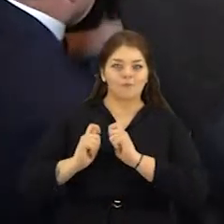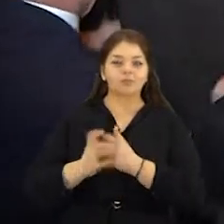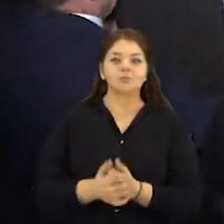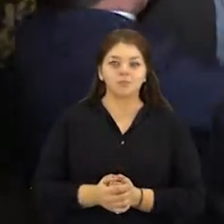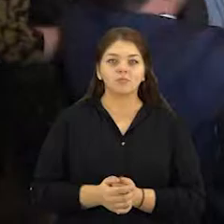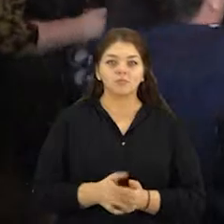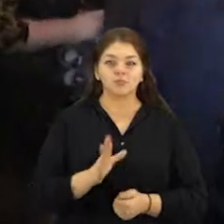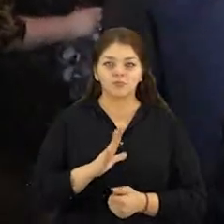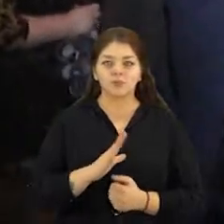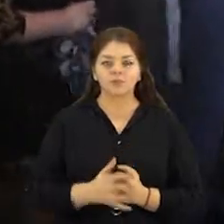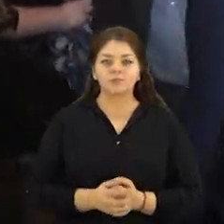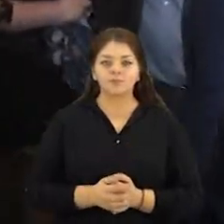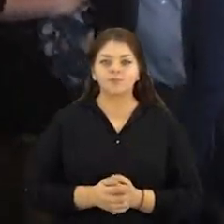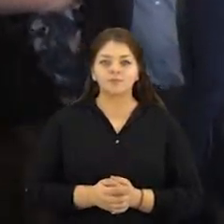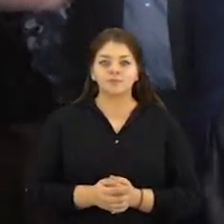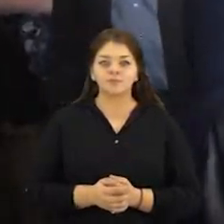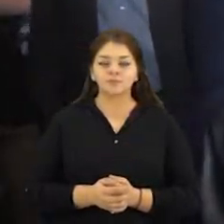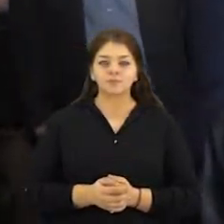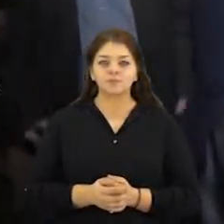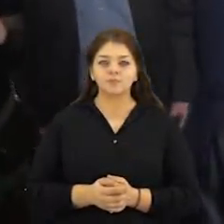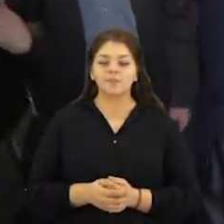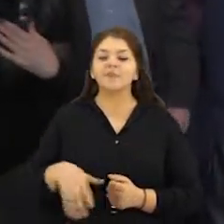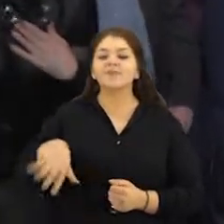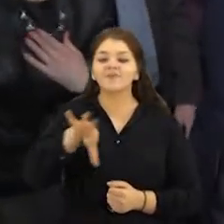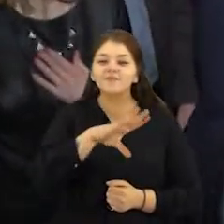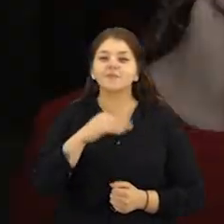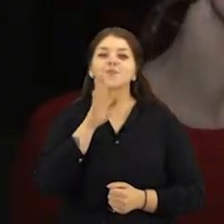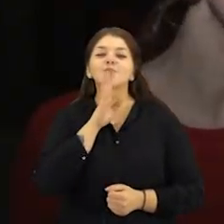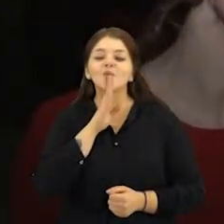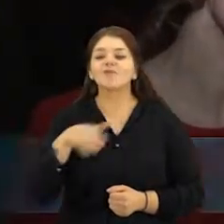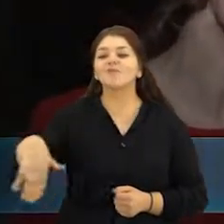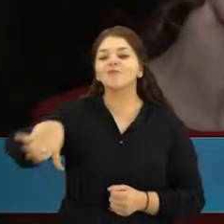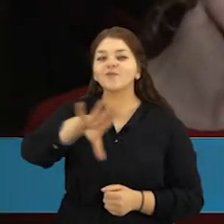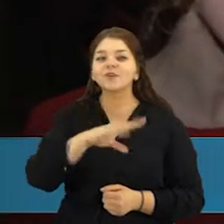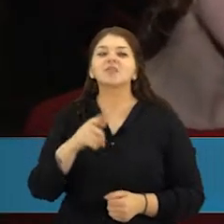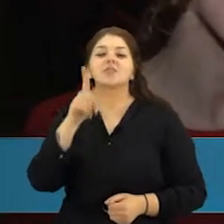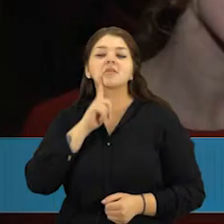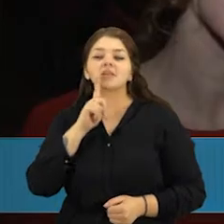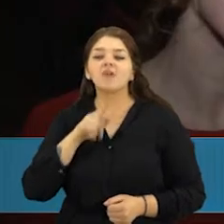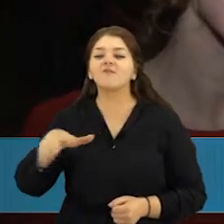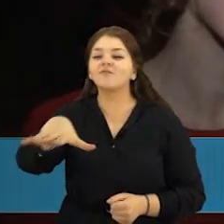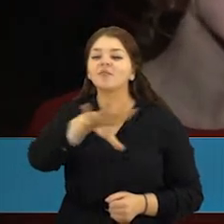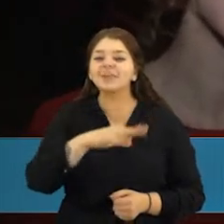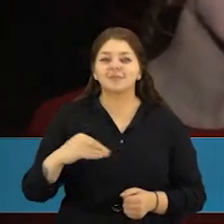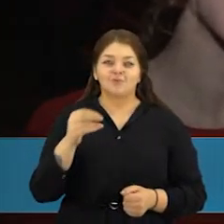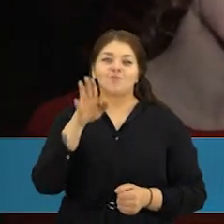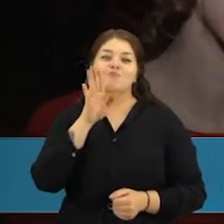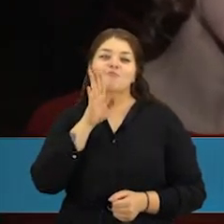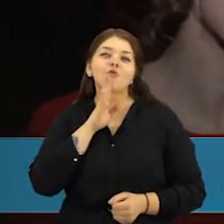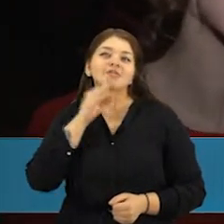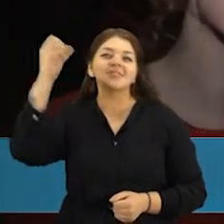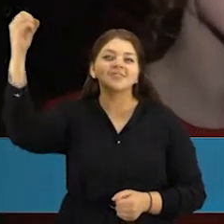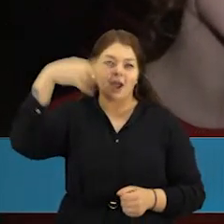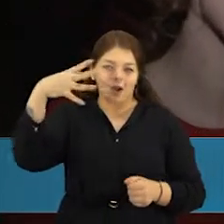keliurius metus moteris pati buvo nominuota metų moters titului. Visos moteris, visos nominantes yra tikrai moteris